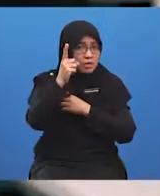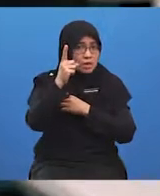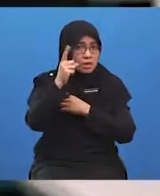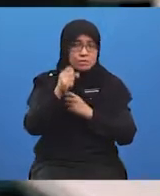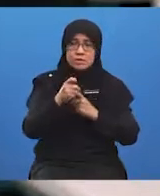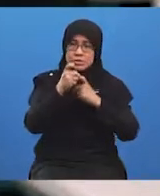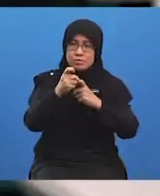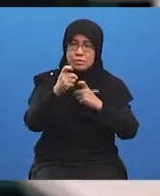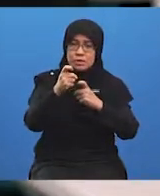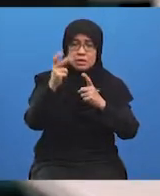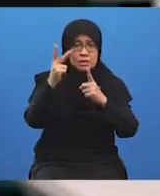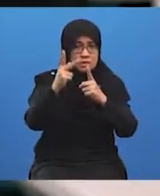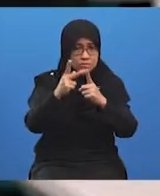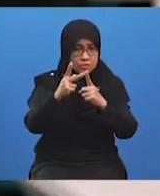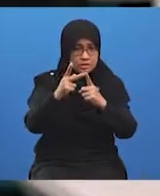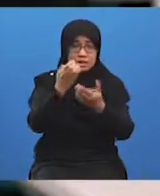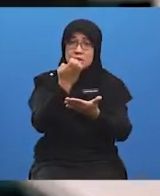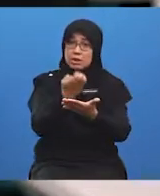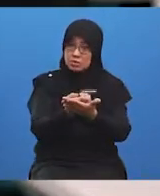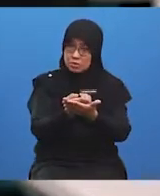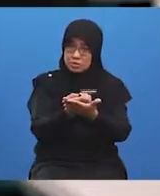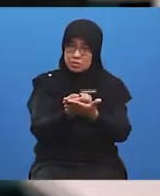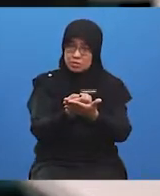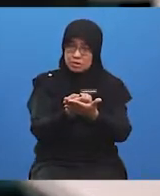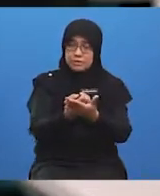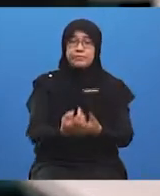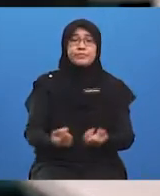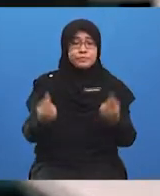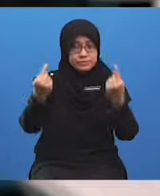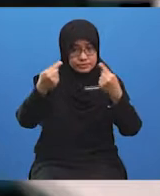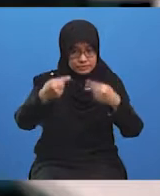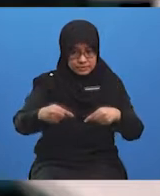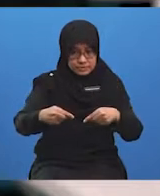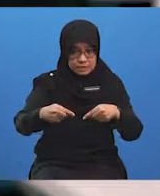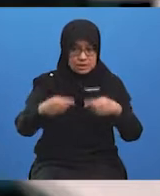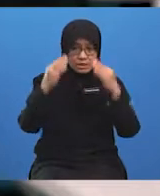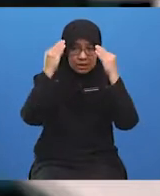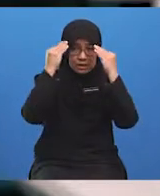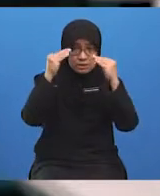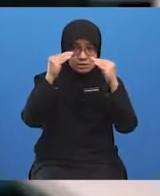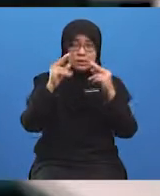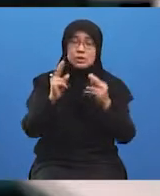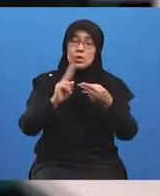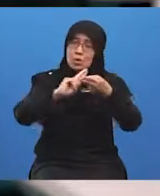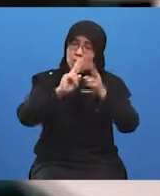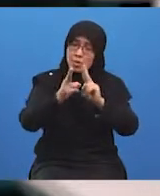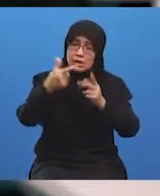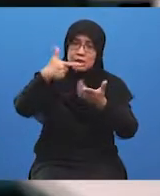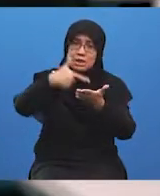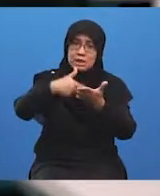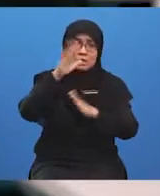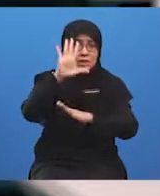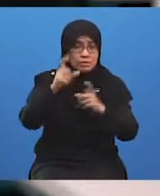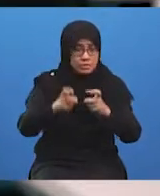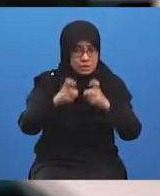ekonomi. Di sini, cikgu akan ulang semula kelima-lima sumbangan PKS,